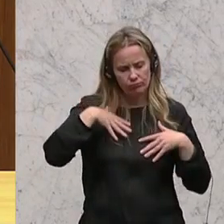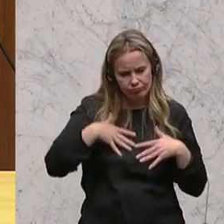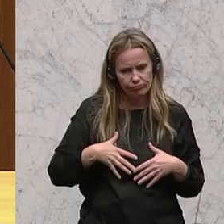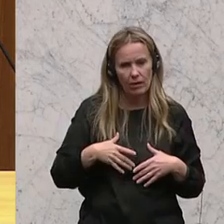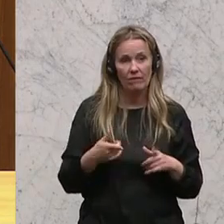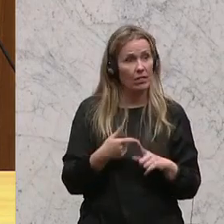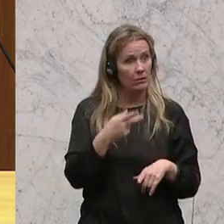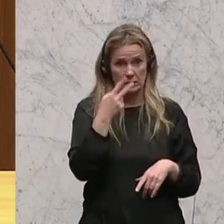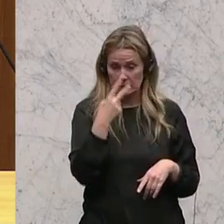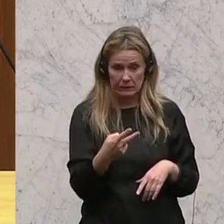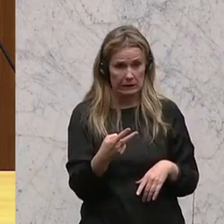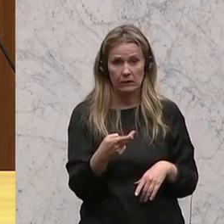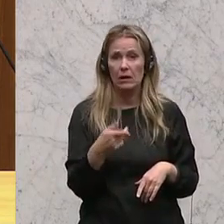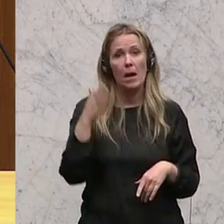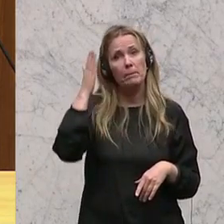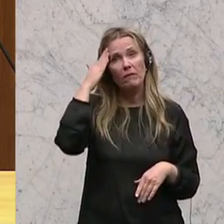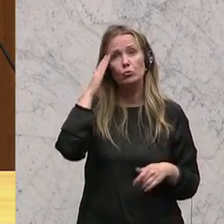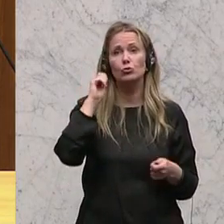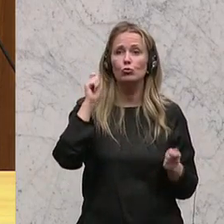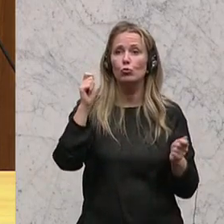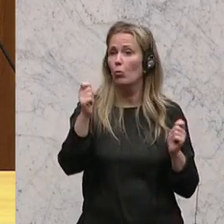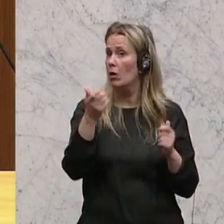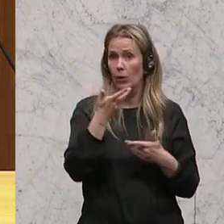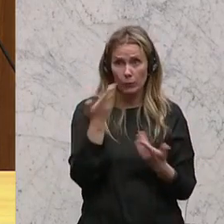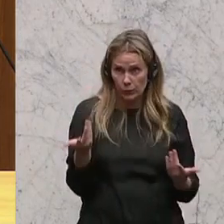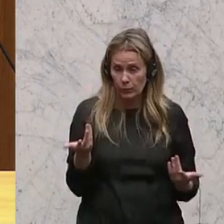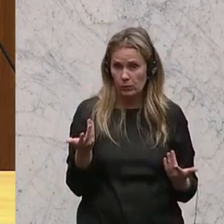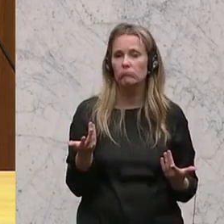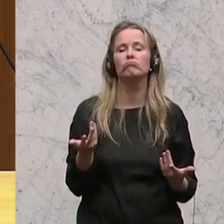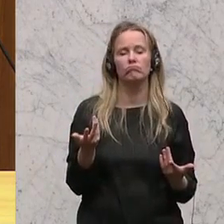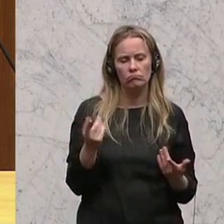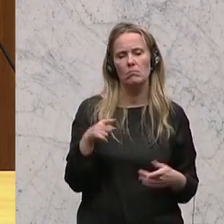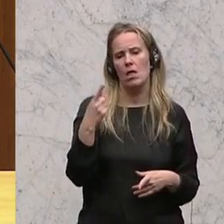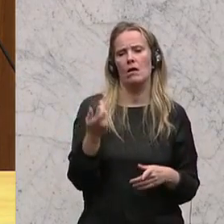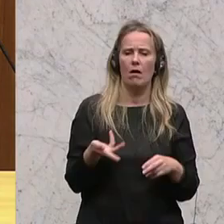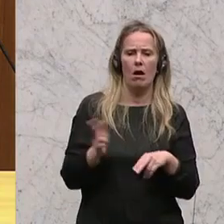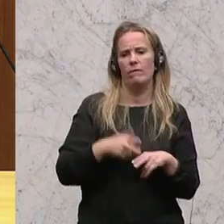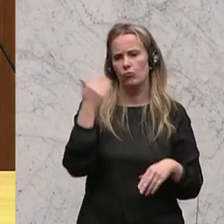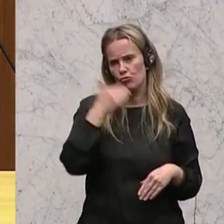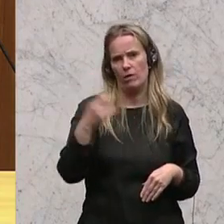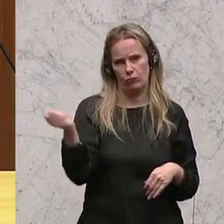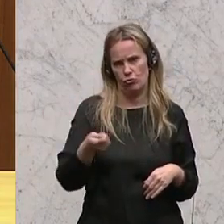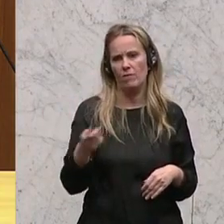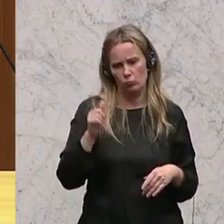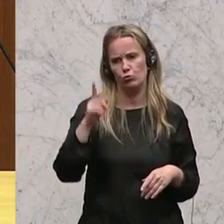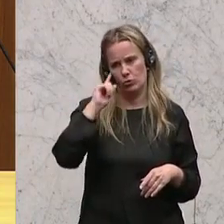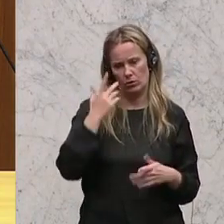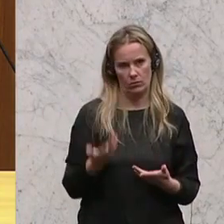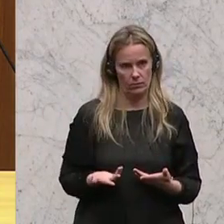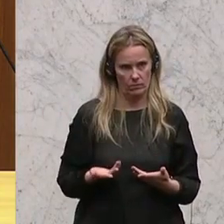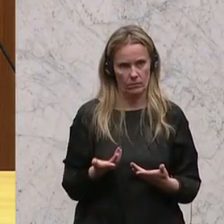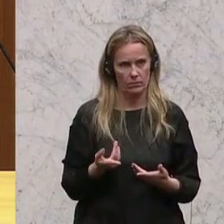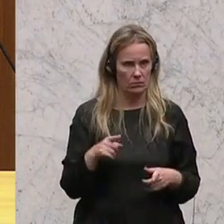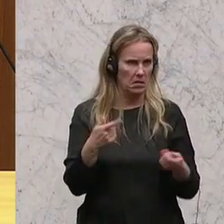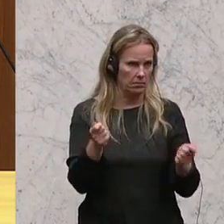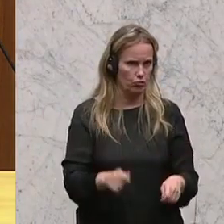wir merken, dass eine solche Bewusstseinsbildung nicht stattfindet, dass man dann auch über stärkere Sanktionen nachdenkt und auch